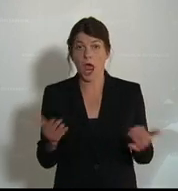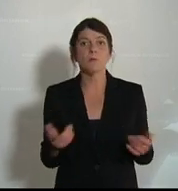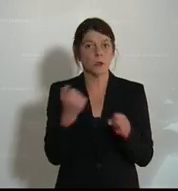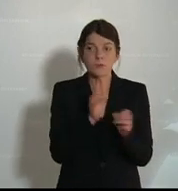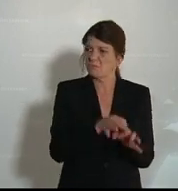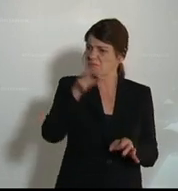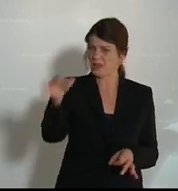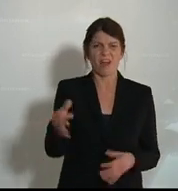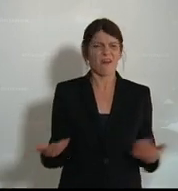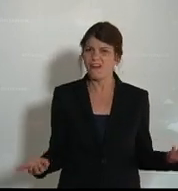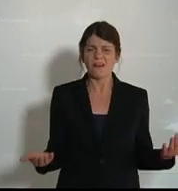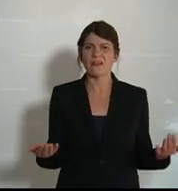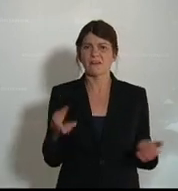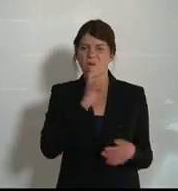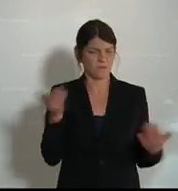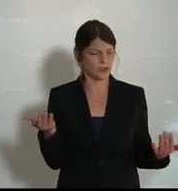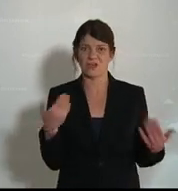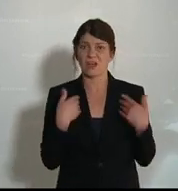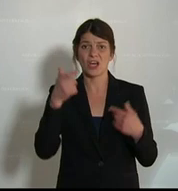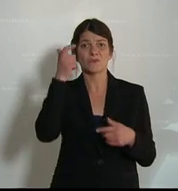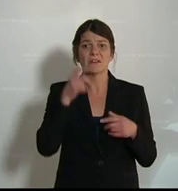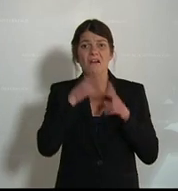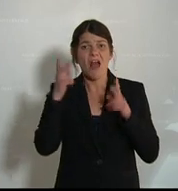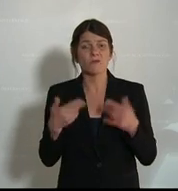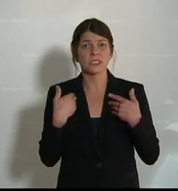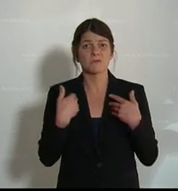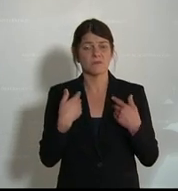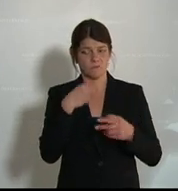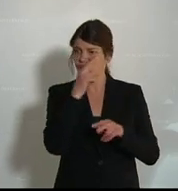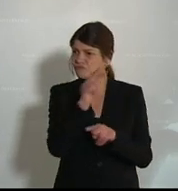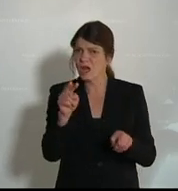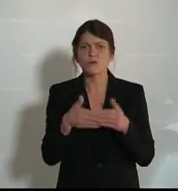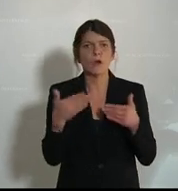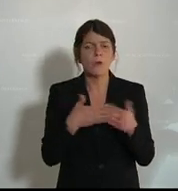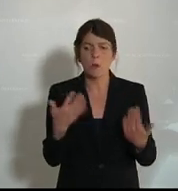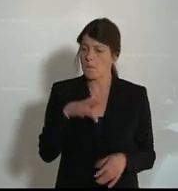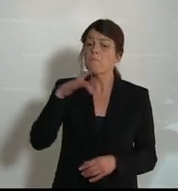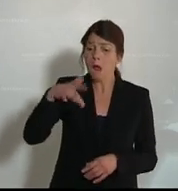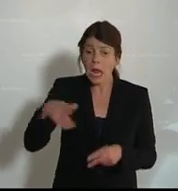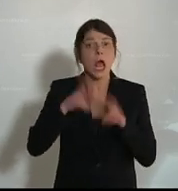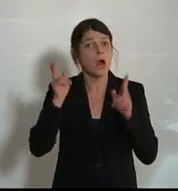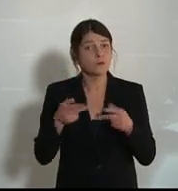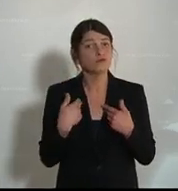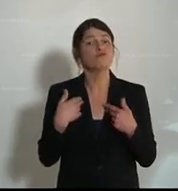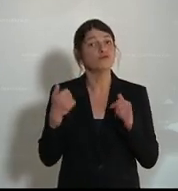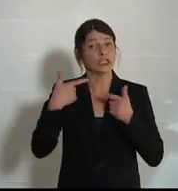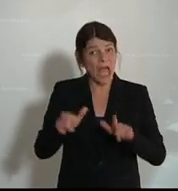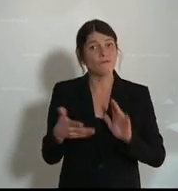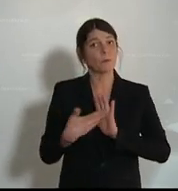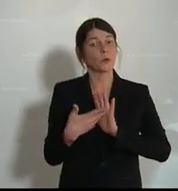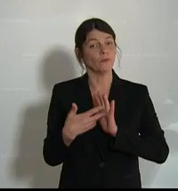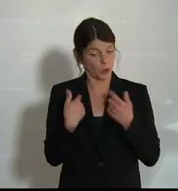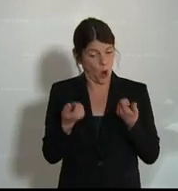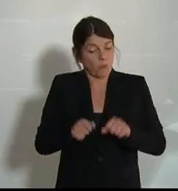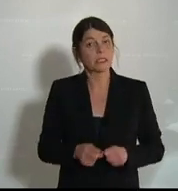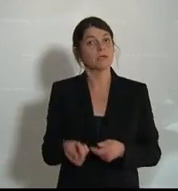einigermaßen absurd, dass wir etwa, wenn man Spitäler betrachtet, bei einigen Spitälern die Prüfkompetenz